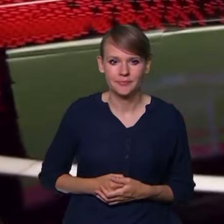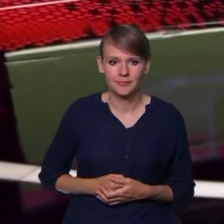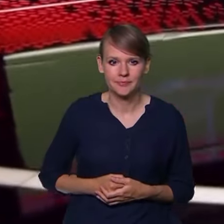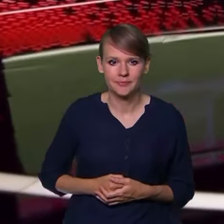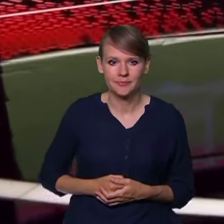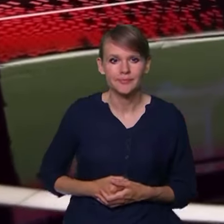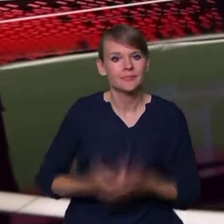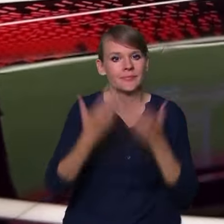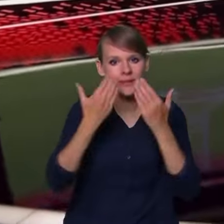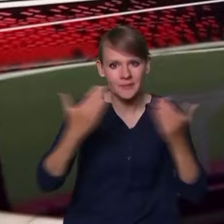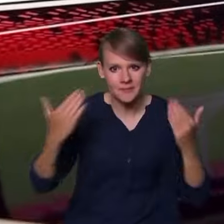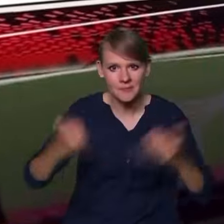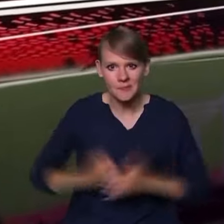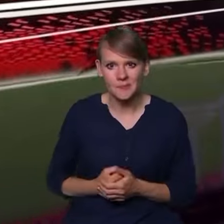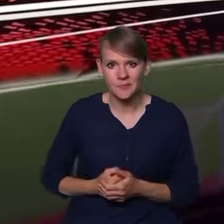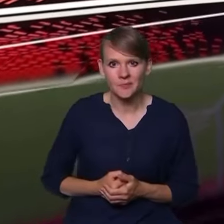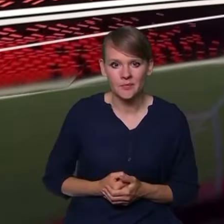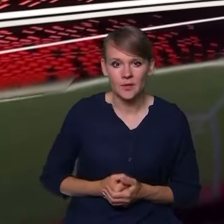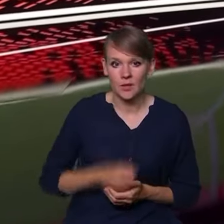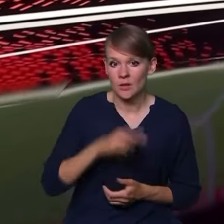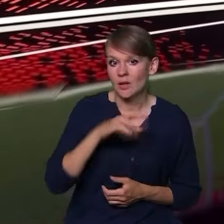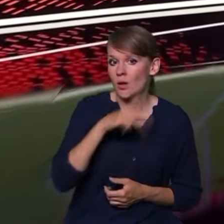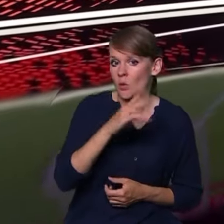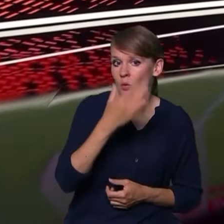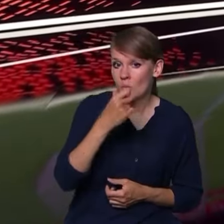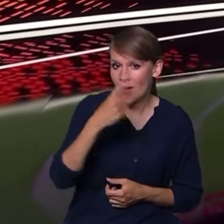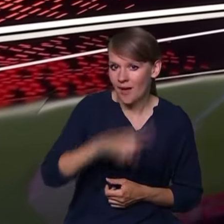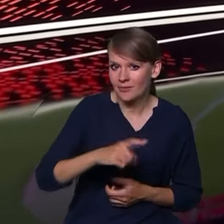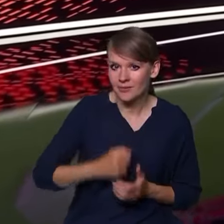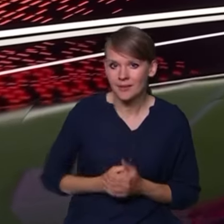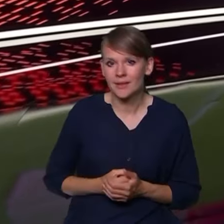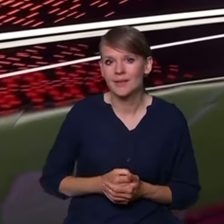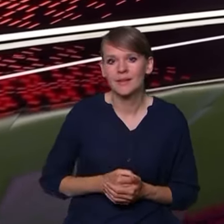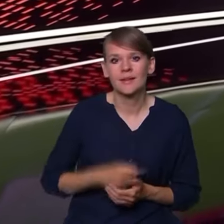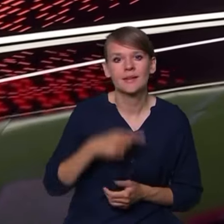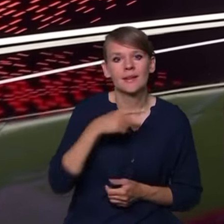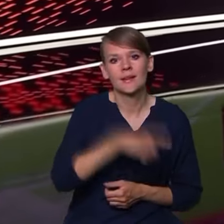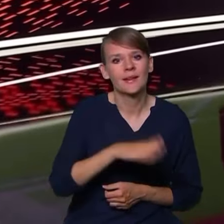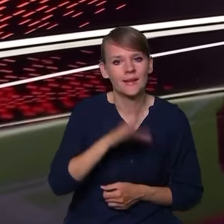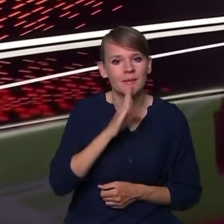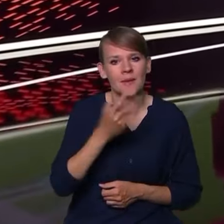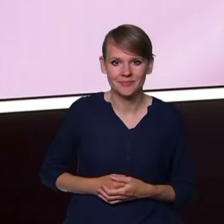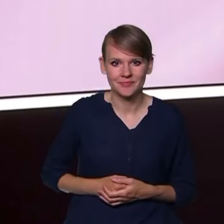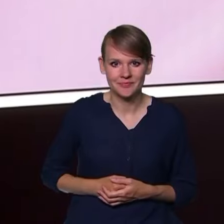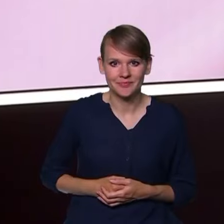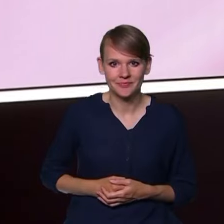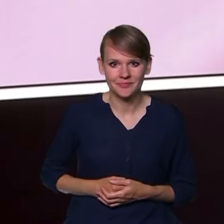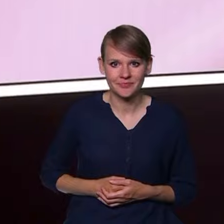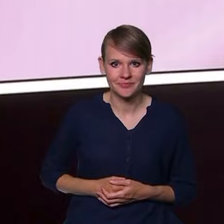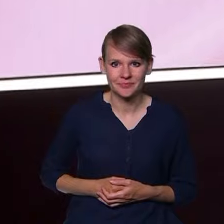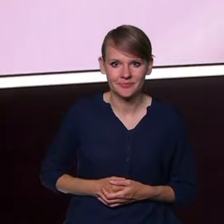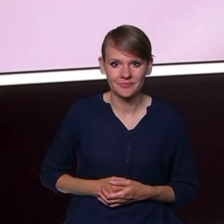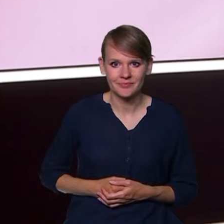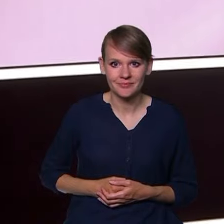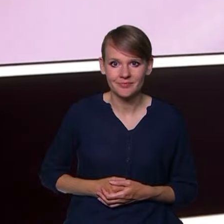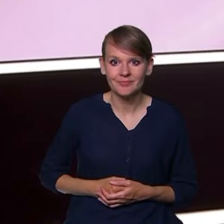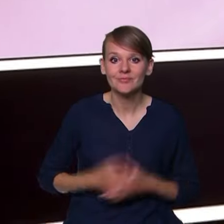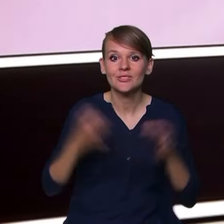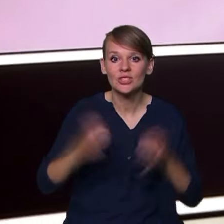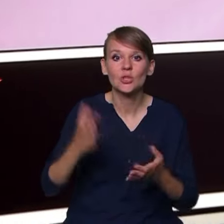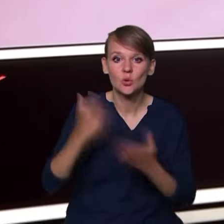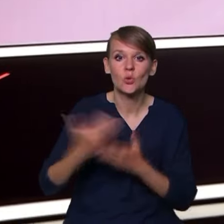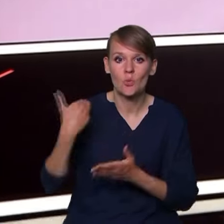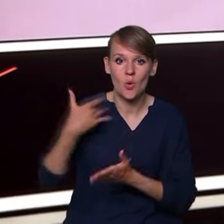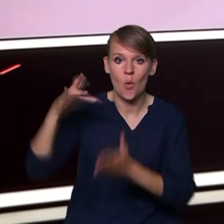Dobry wieczór Patryku. Dobry wieczór. Ronald Koeman już chyba nie wywinie żadnego numeru Holendrom. No nie, już jest za późno. Byliśmy już dziś w